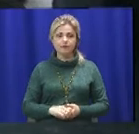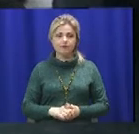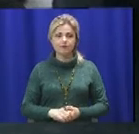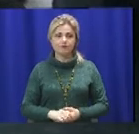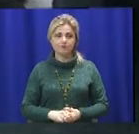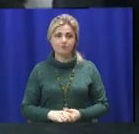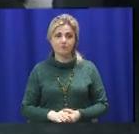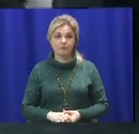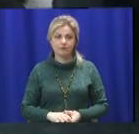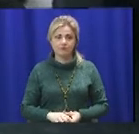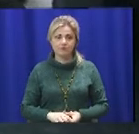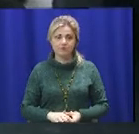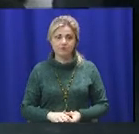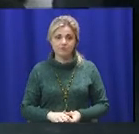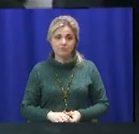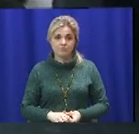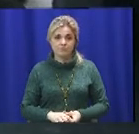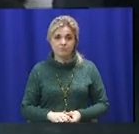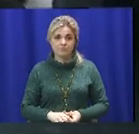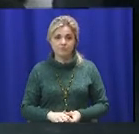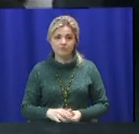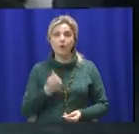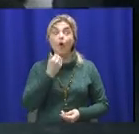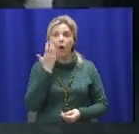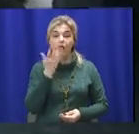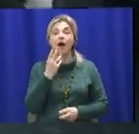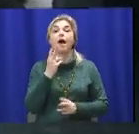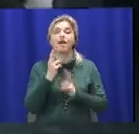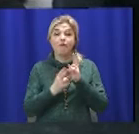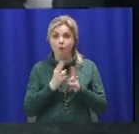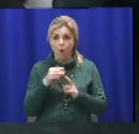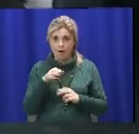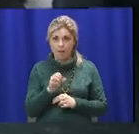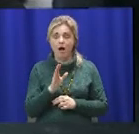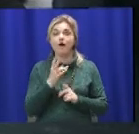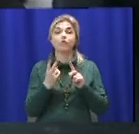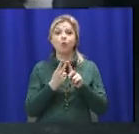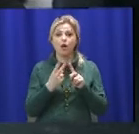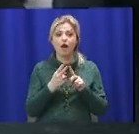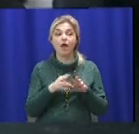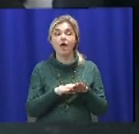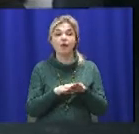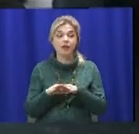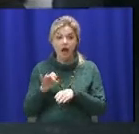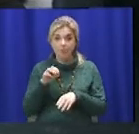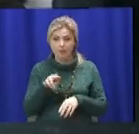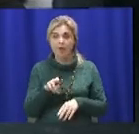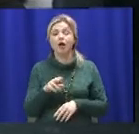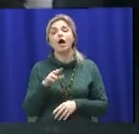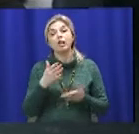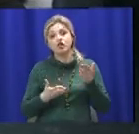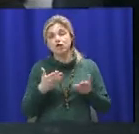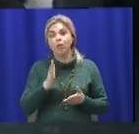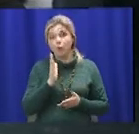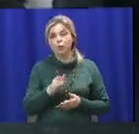Запитання. Коли реформа буде впроваджуватись, це другий етап, наскільки я зрозумію, чи будуть